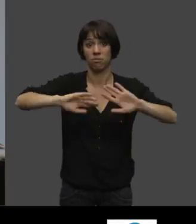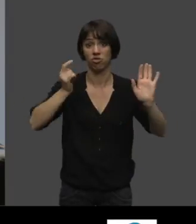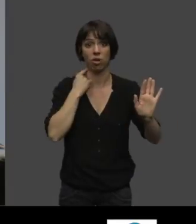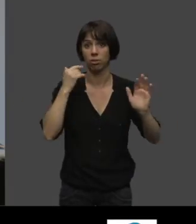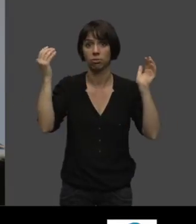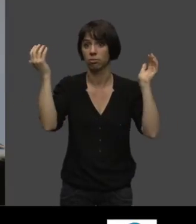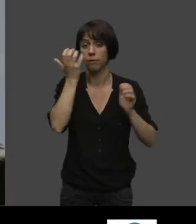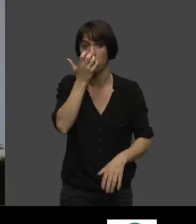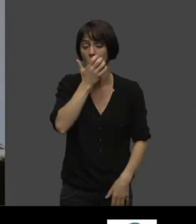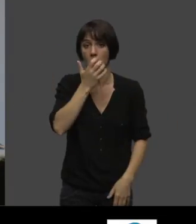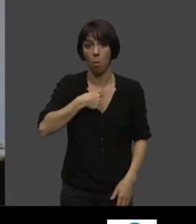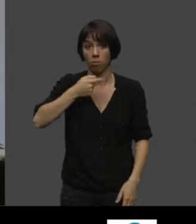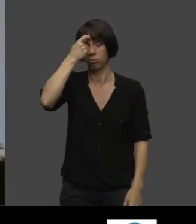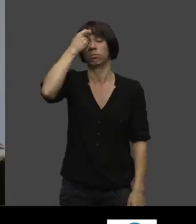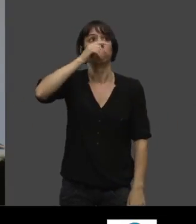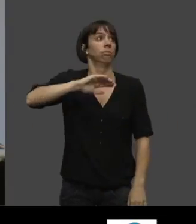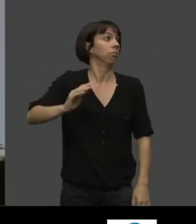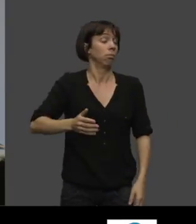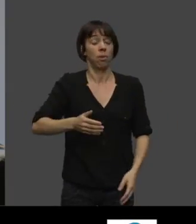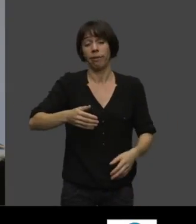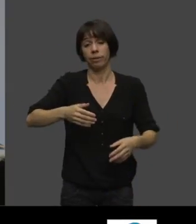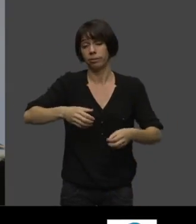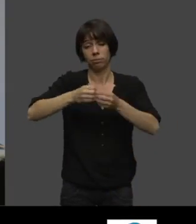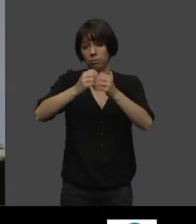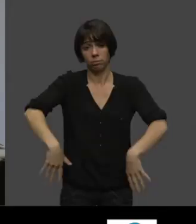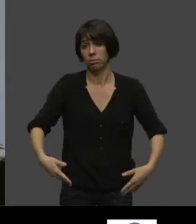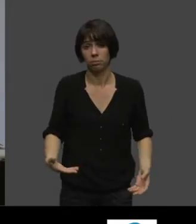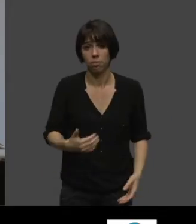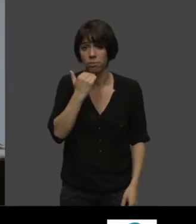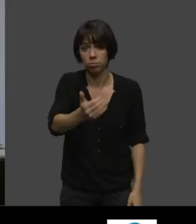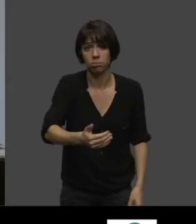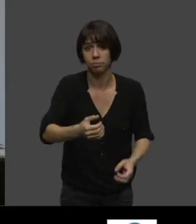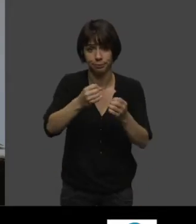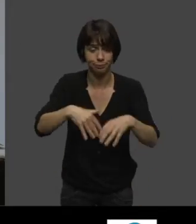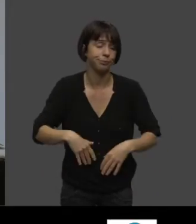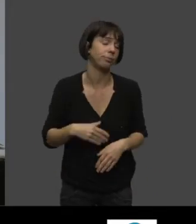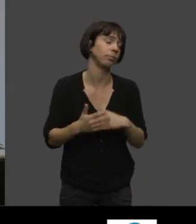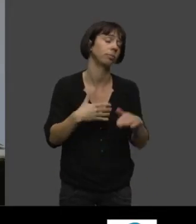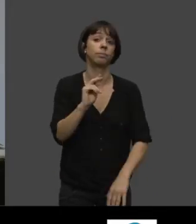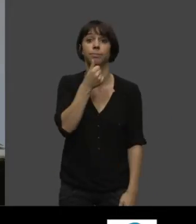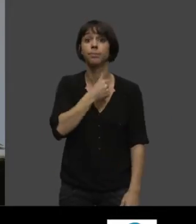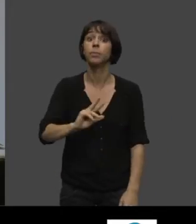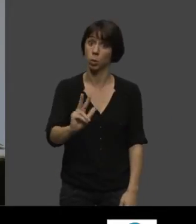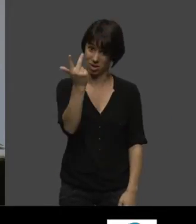dit, c'est foutu, c'est on n arrivera jamais. Et puis la troisième séance,